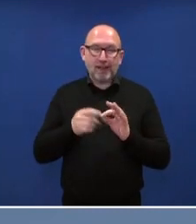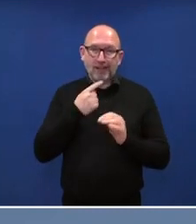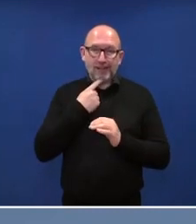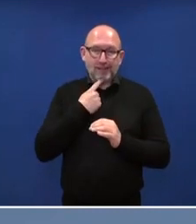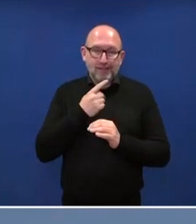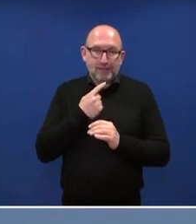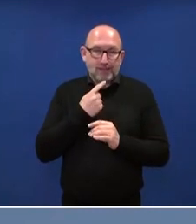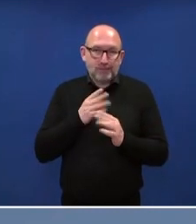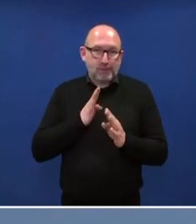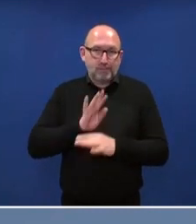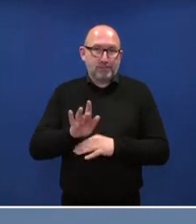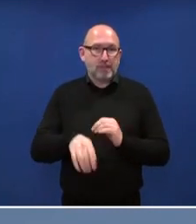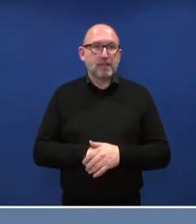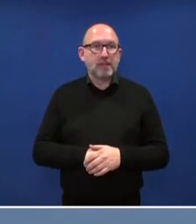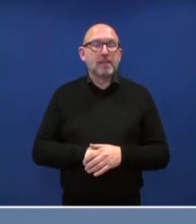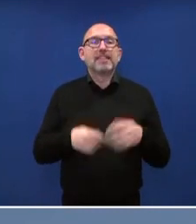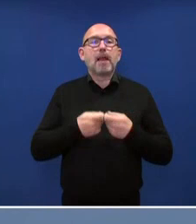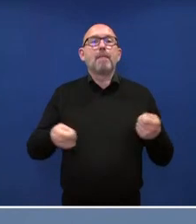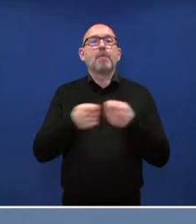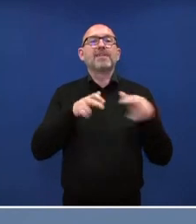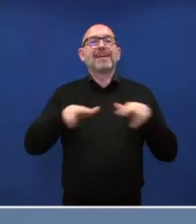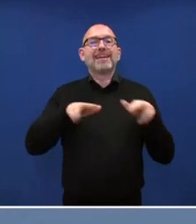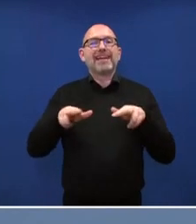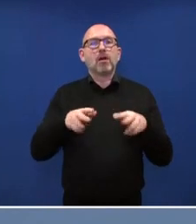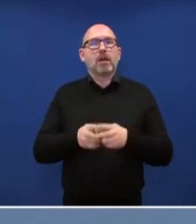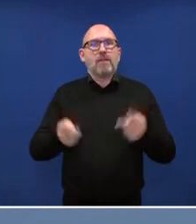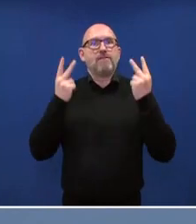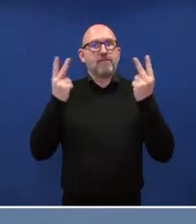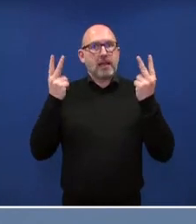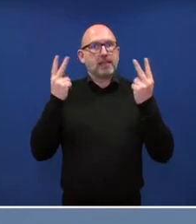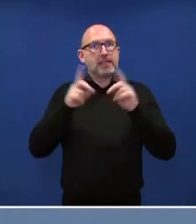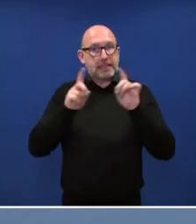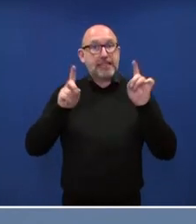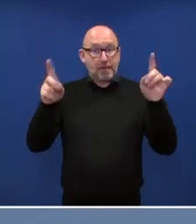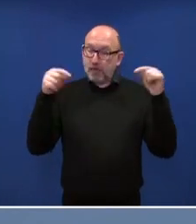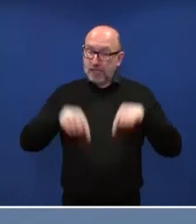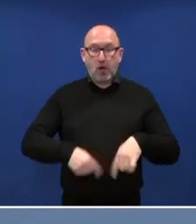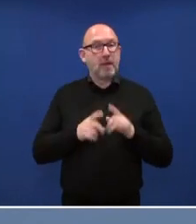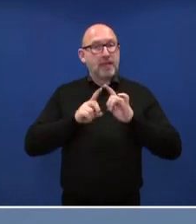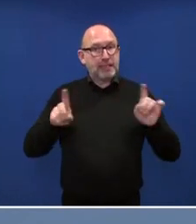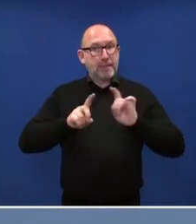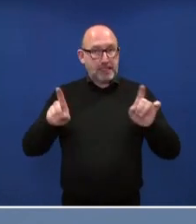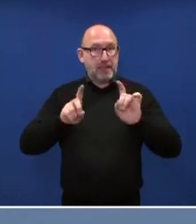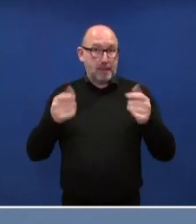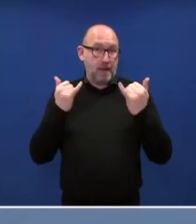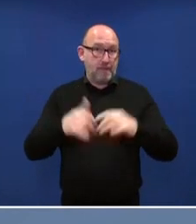für die gesamte Bundesregierung von hoher Bedeutung ist und hier auch immer wieder thematisiert worden ist. Insofern